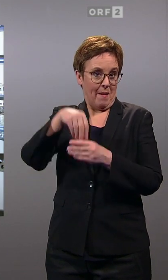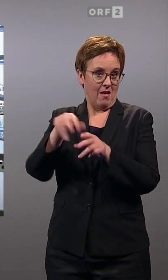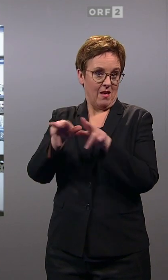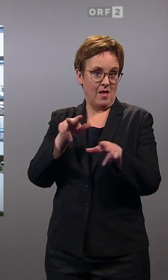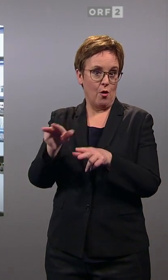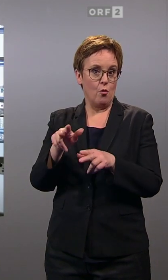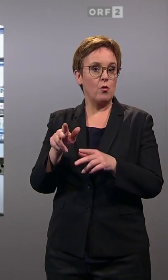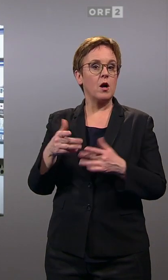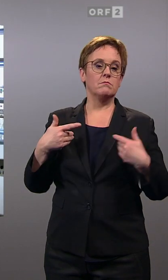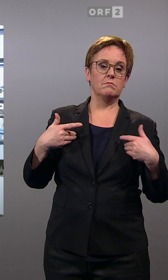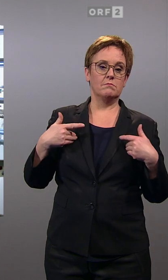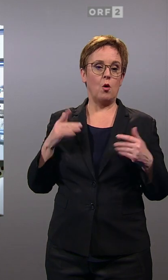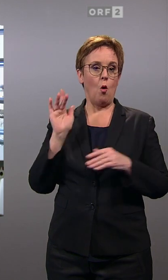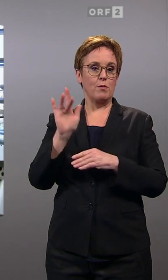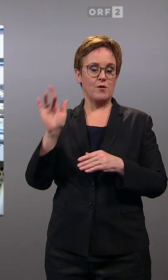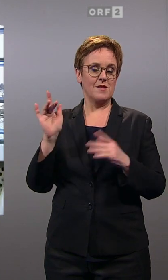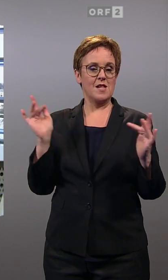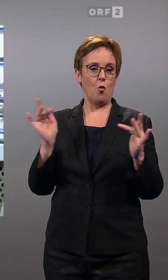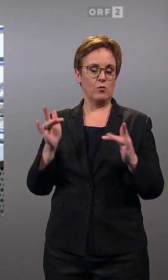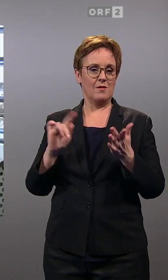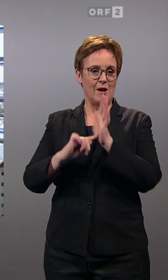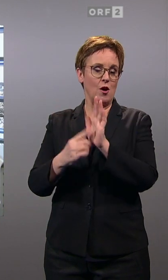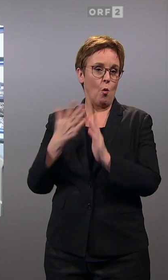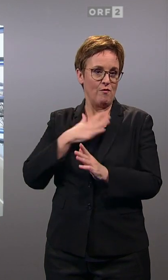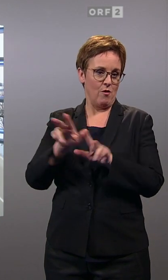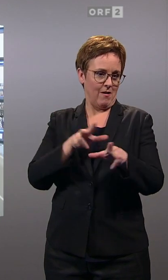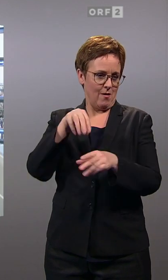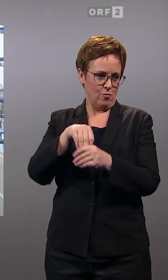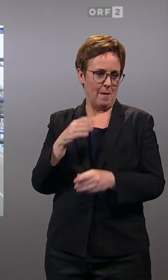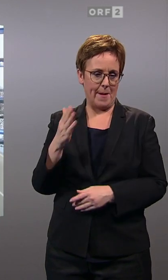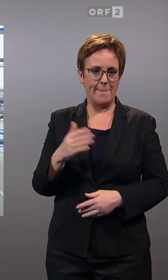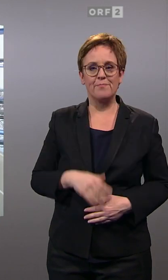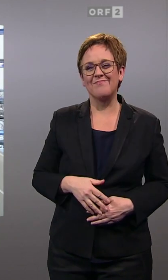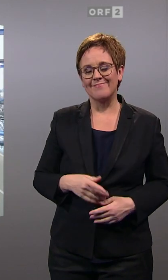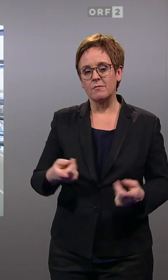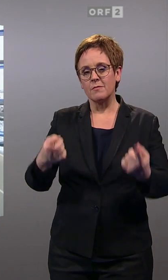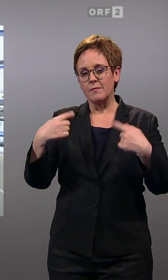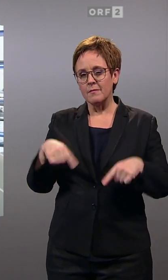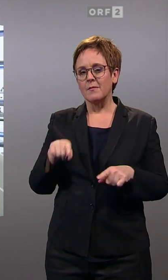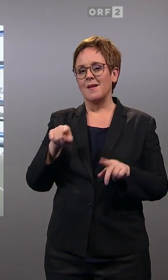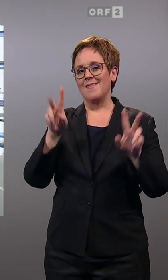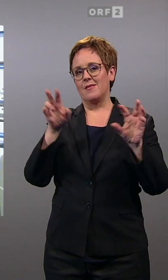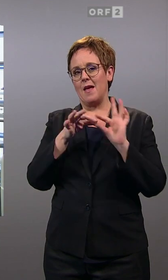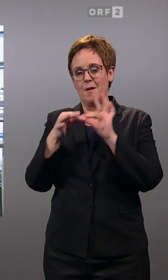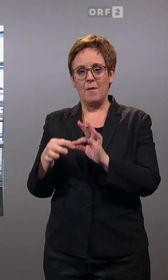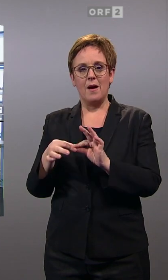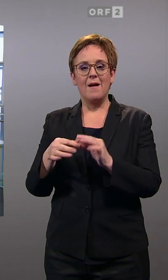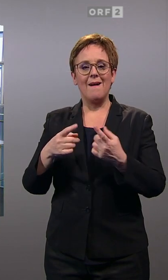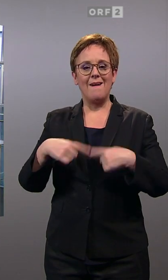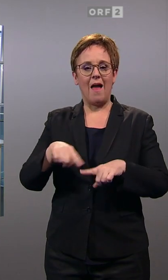gar so oppositionell auch gebärdet. Und dann ist es aber auch so, dass das zur Folgefrage führt bei diesen Themen, welches